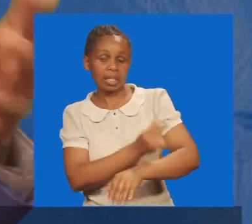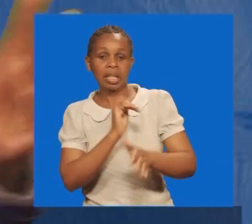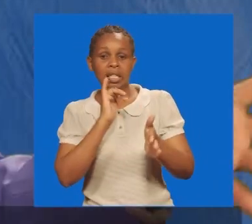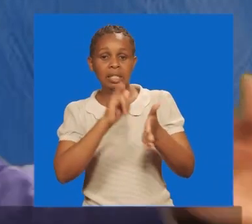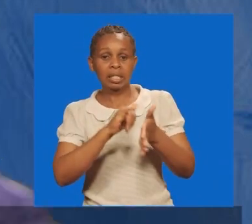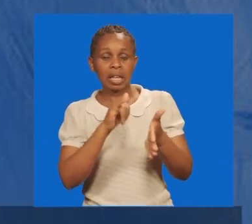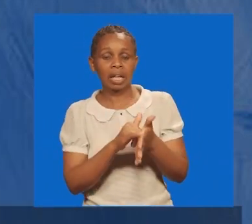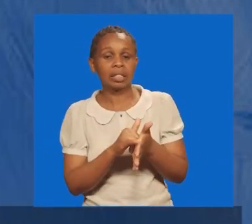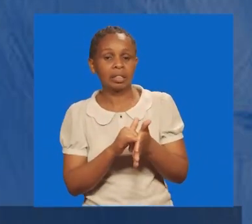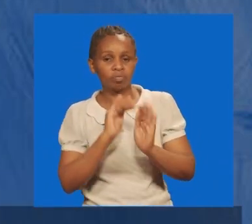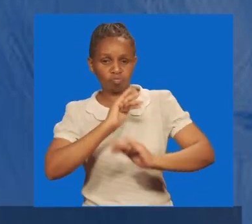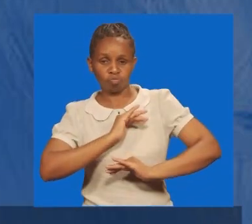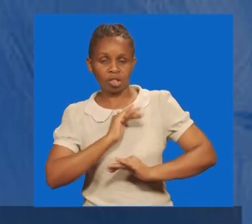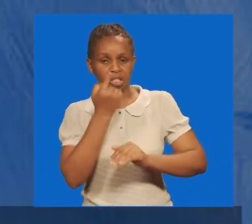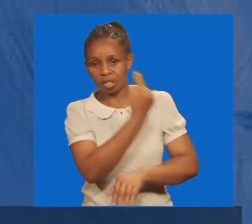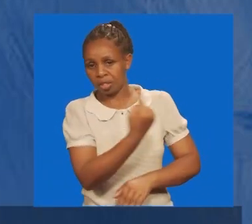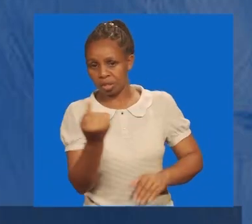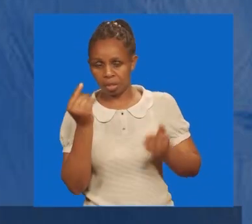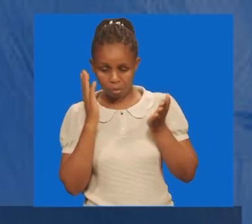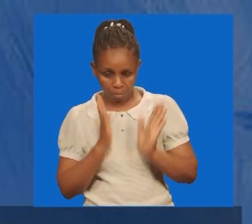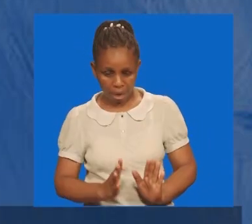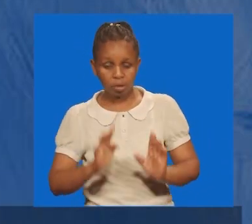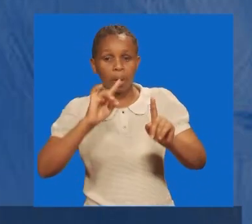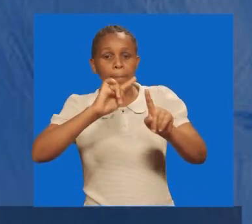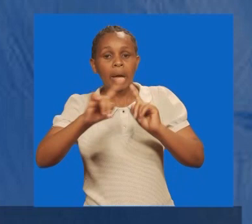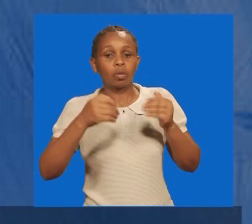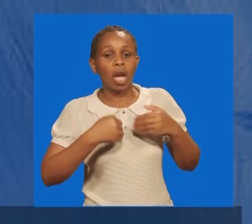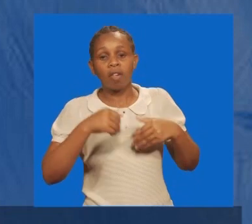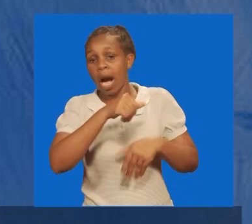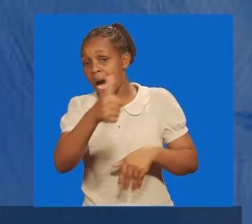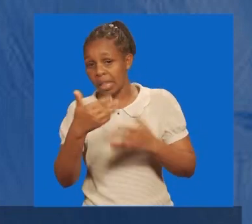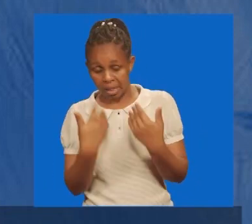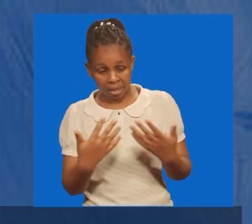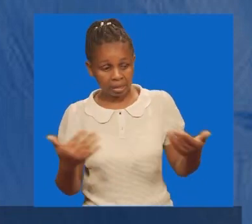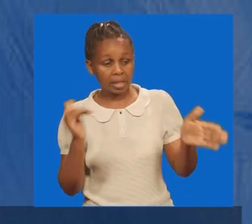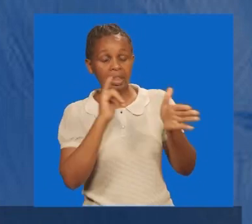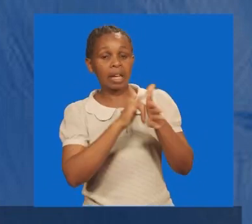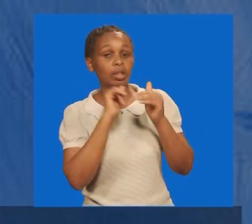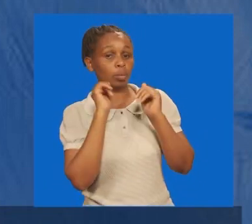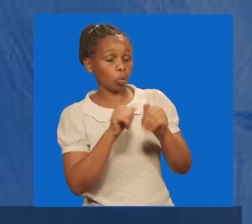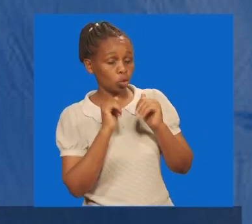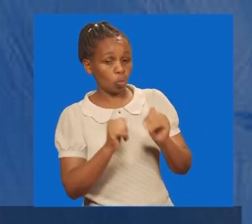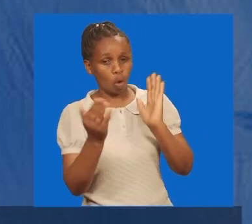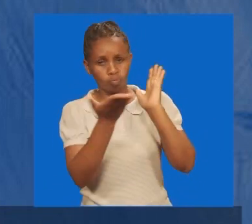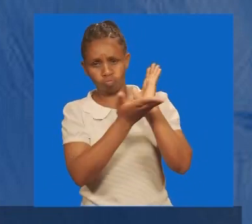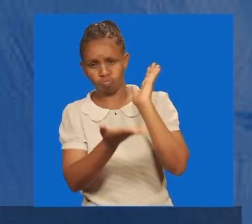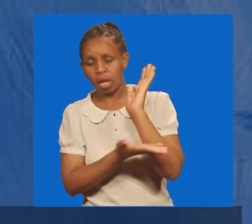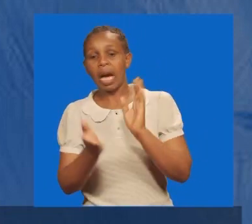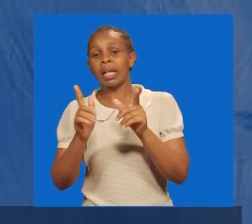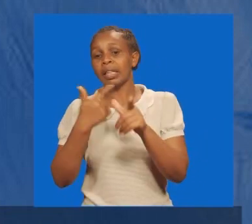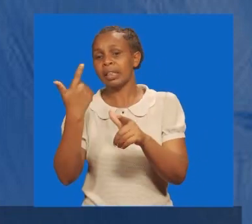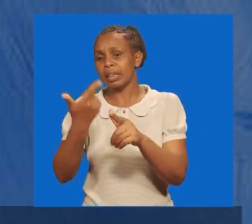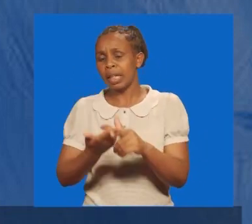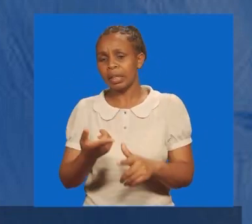inatosa kila mtu. Lakini tujua ya kwamba kuna mambo mengine, ambayo za kuwa tumeyakata. Na mtumishi wa